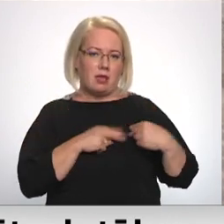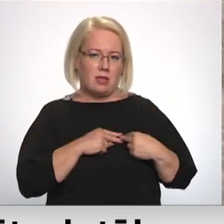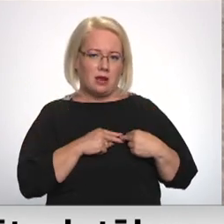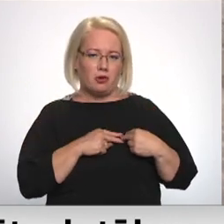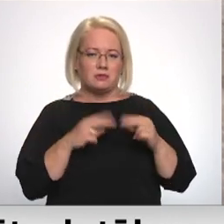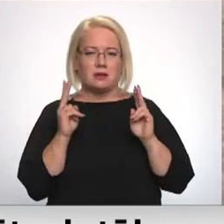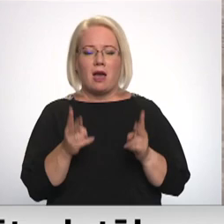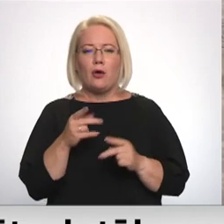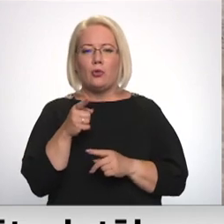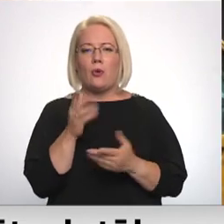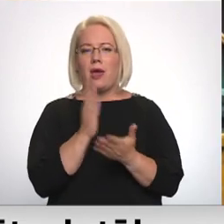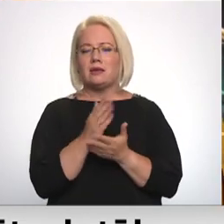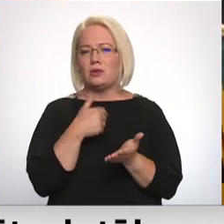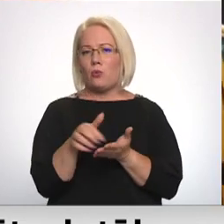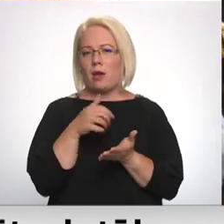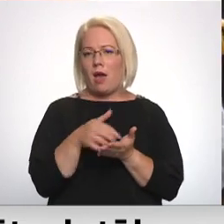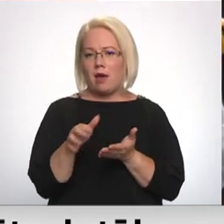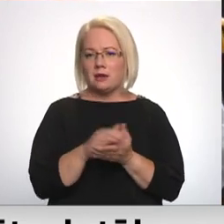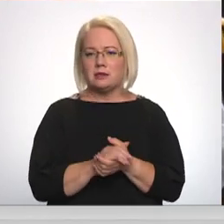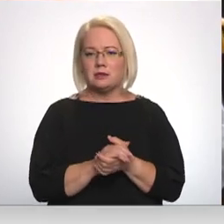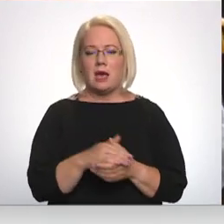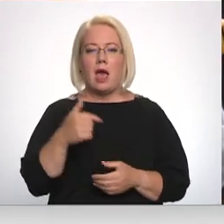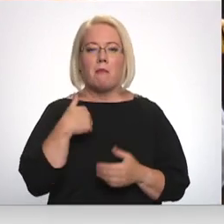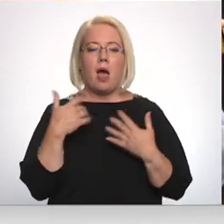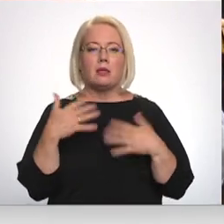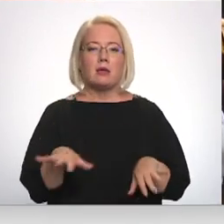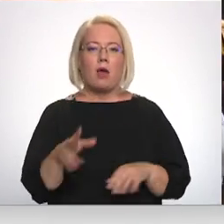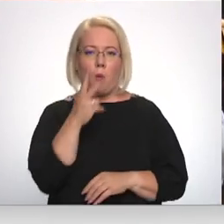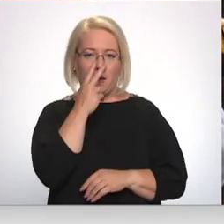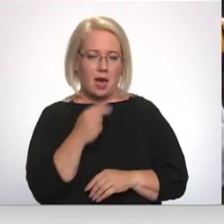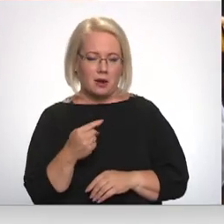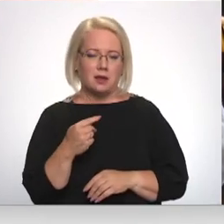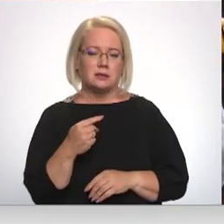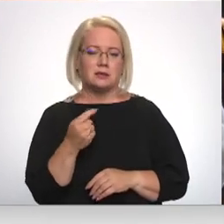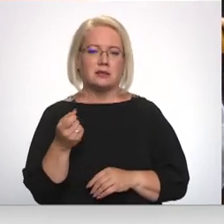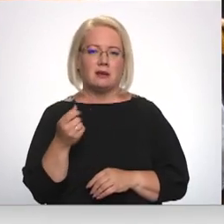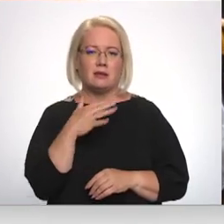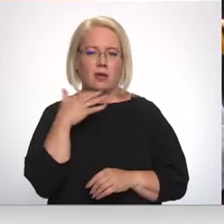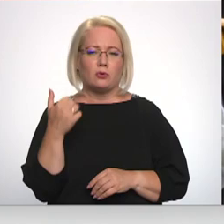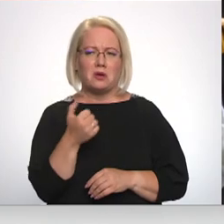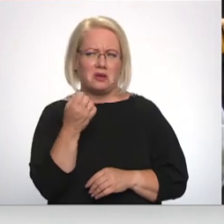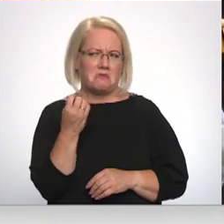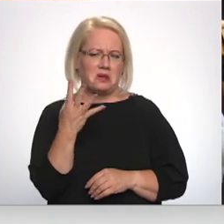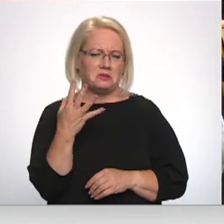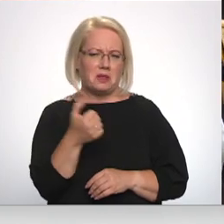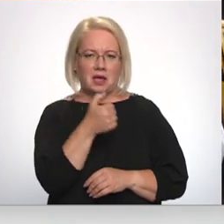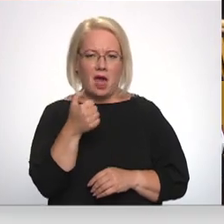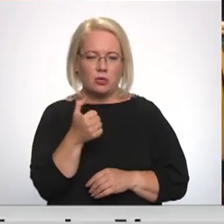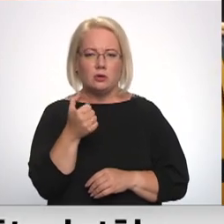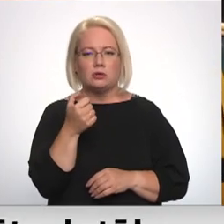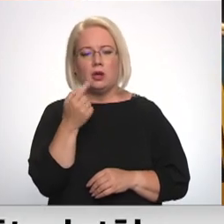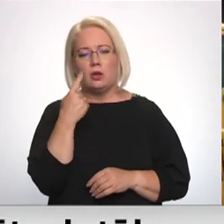tu esi nogājis. Man tas jau ir ierast jau vairākus gadus, kādas patsmit, principā no